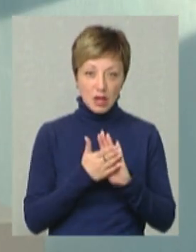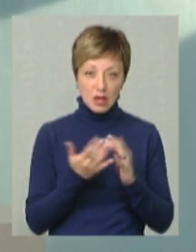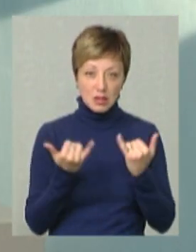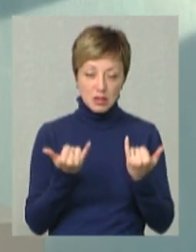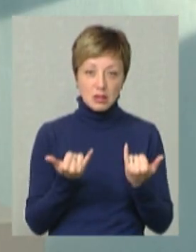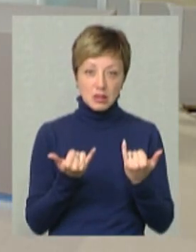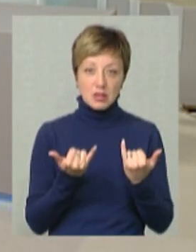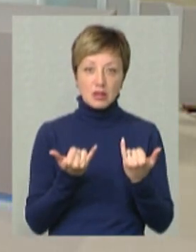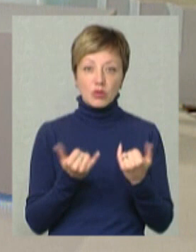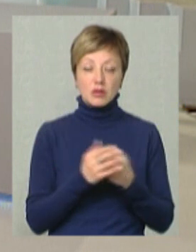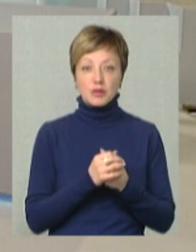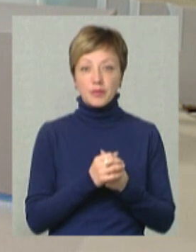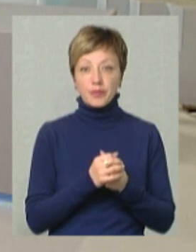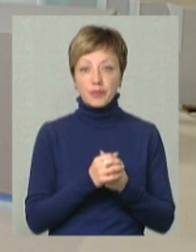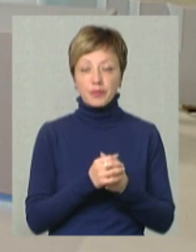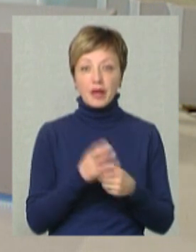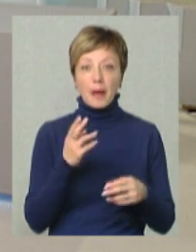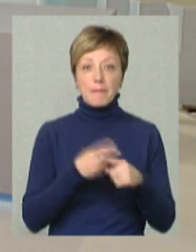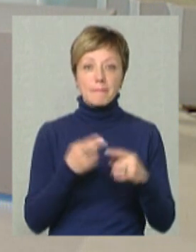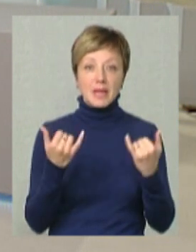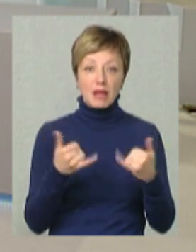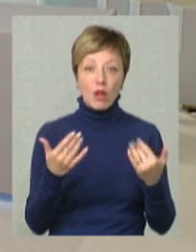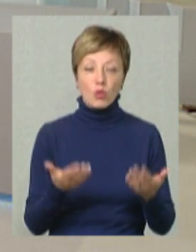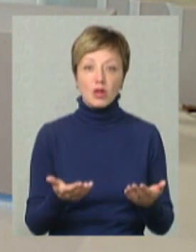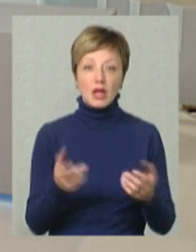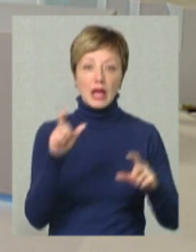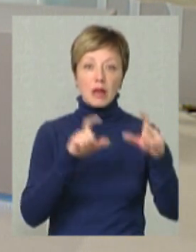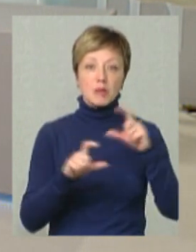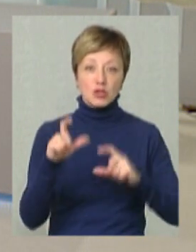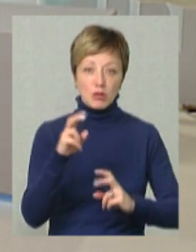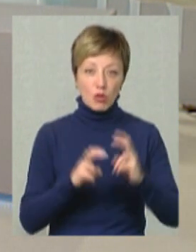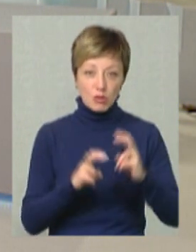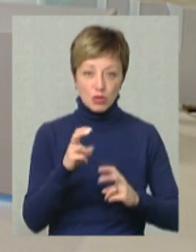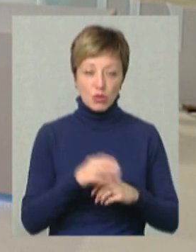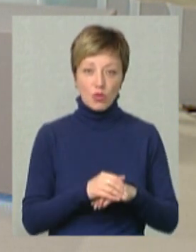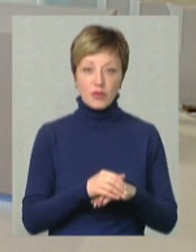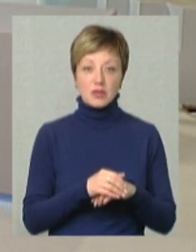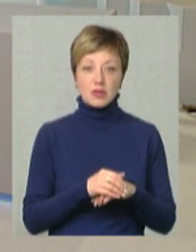важка в них зараз ситуація, металургія, хімічна промисловість.